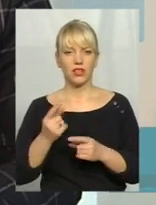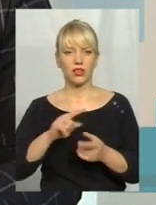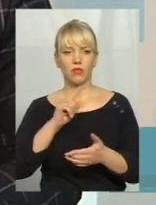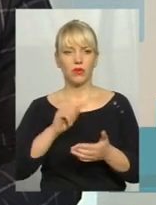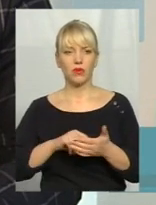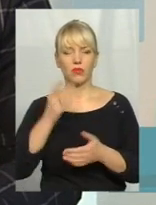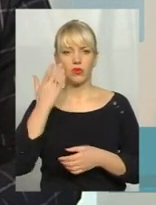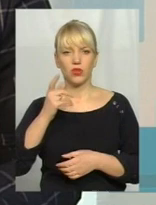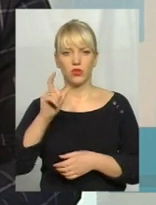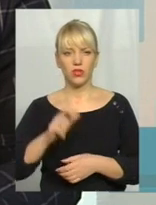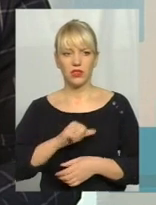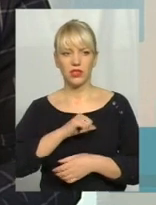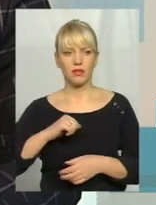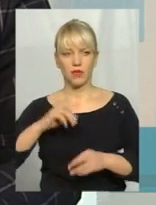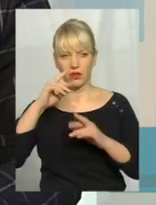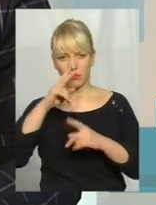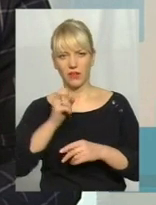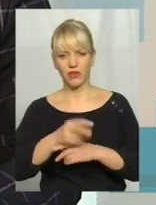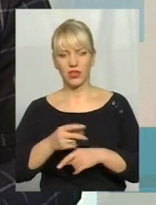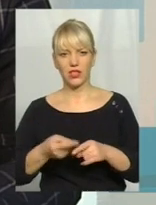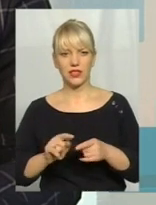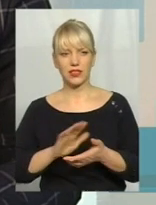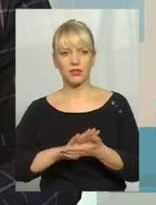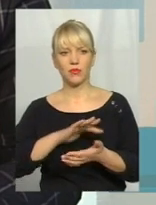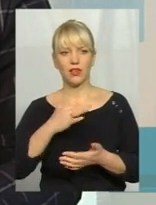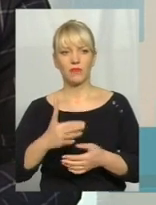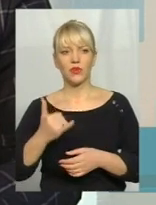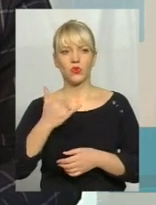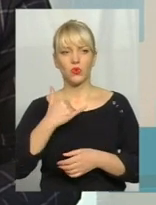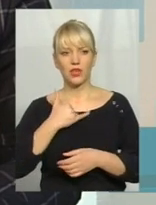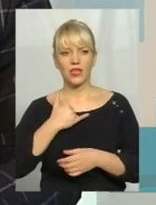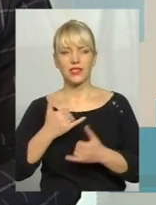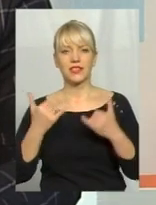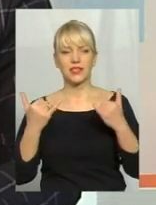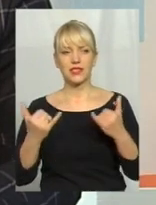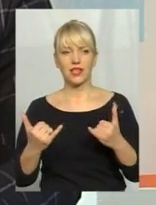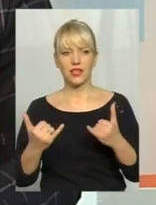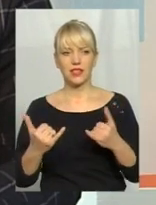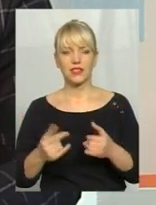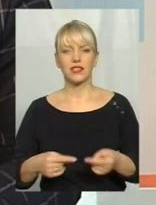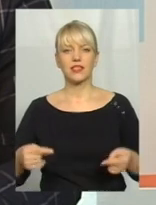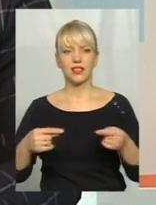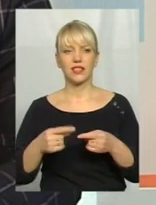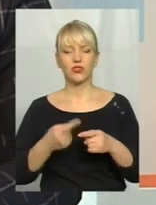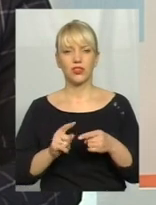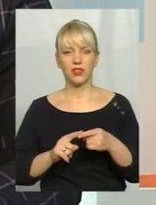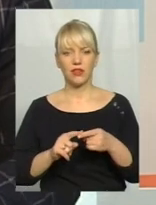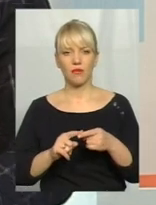людина сама неправильно викидає це ж сміття. І от у нас зараз, згідно цієї